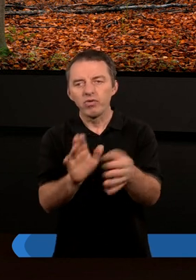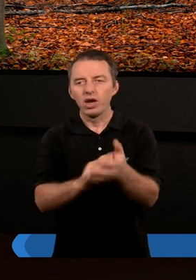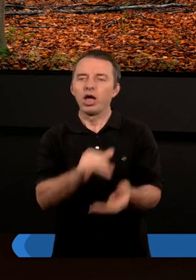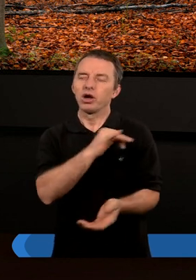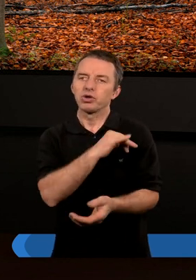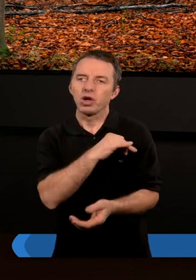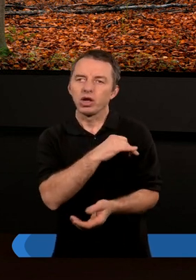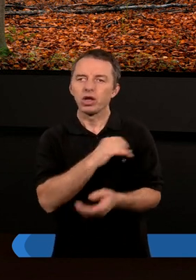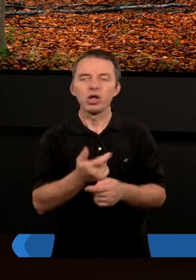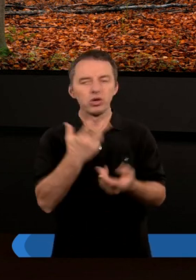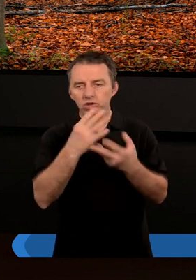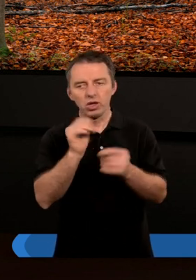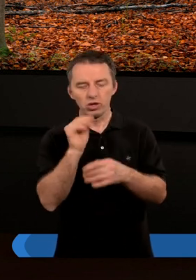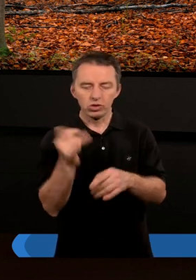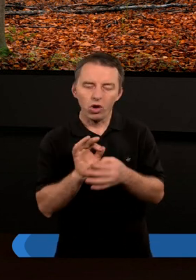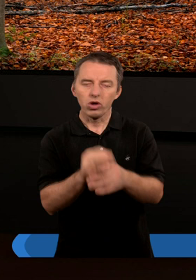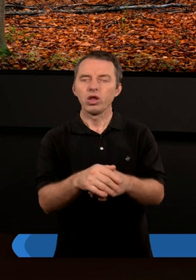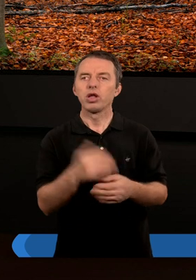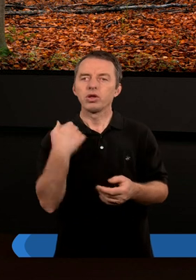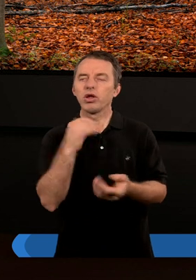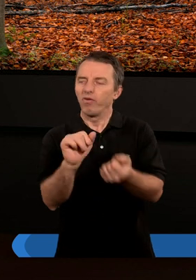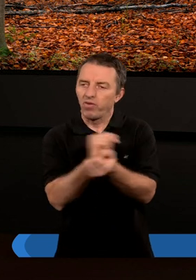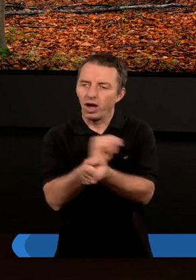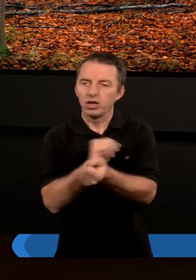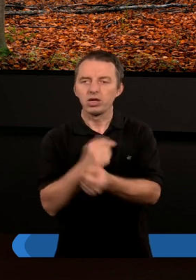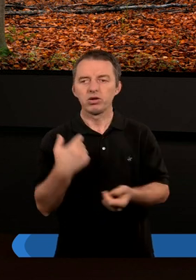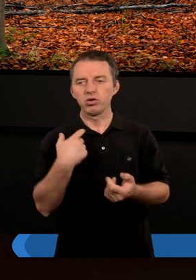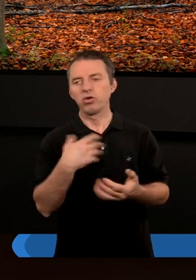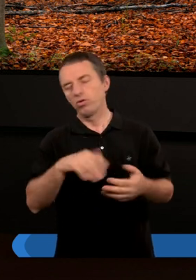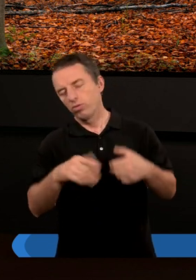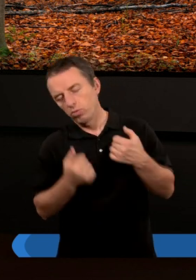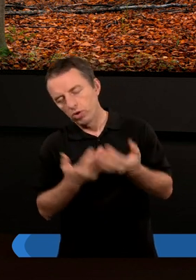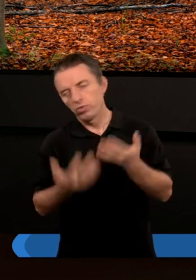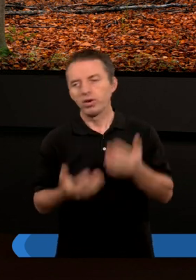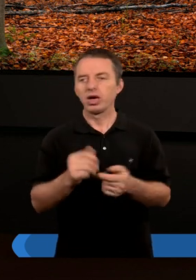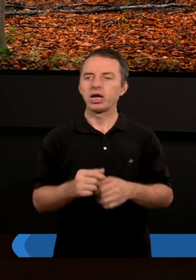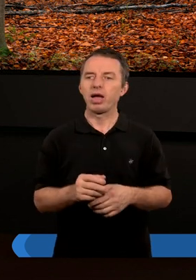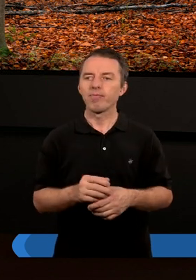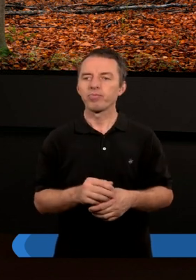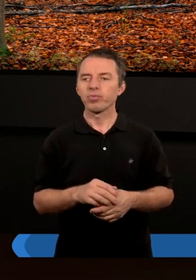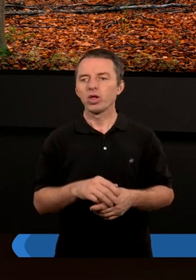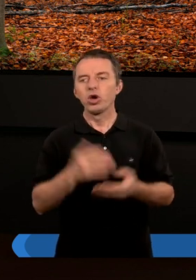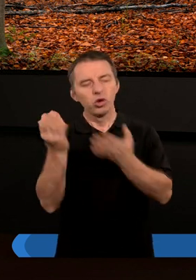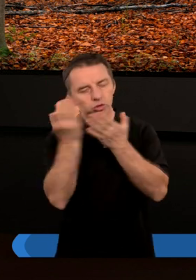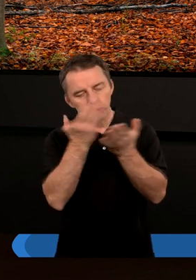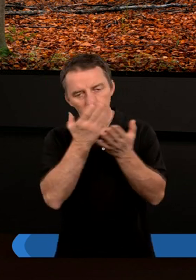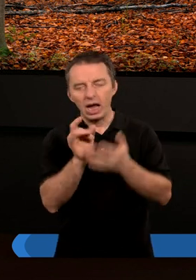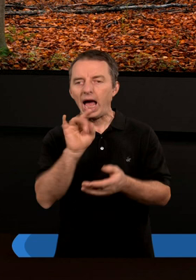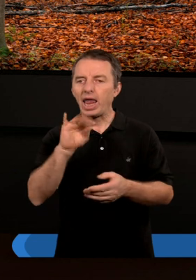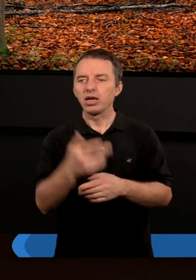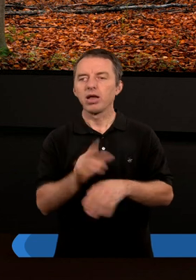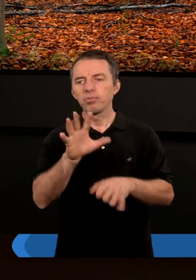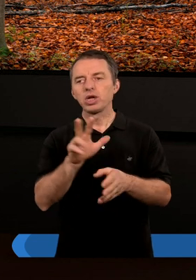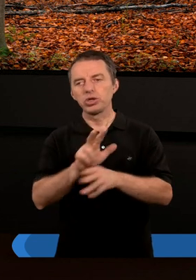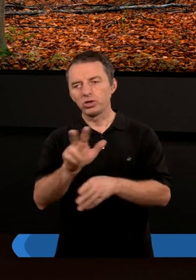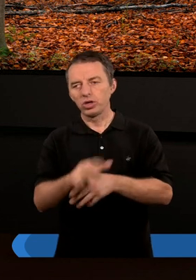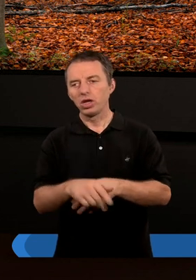na grzech zniknęły i powiedział, że nie, że ciągle on też walczy, też się boryka. I przeczytajmy może z Galacją 5